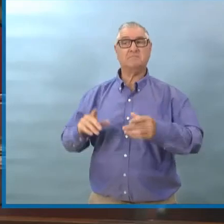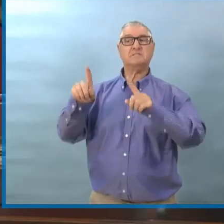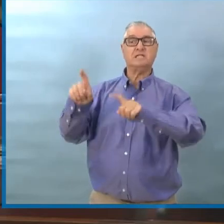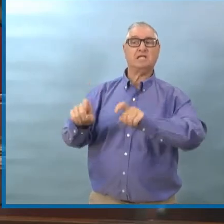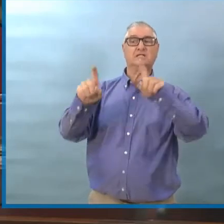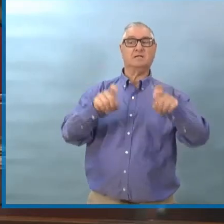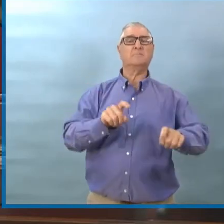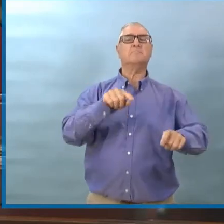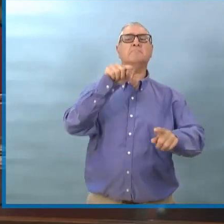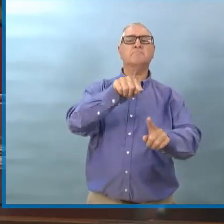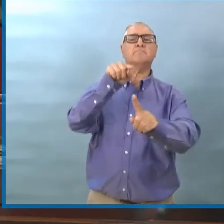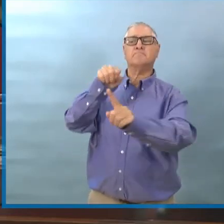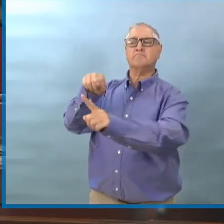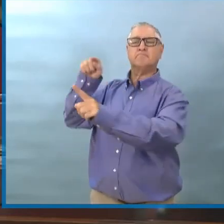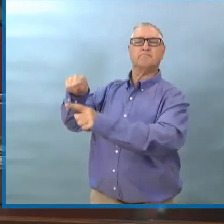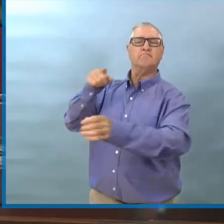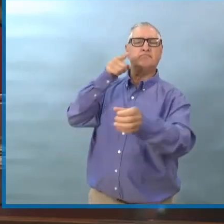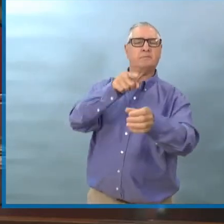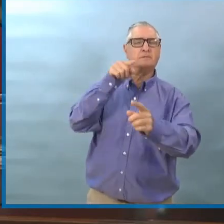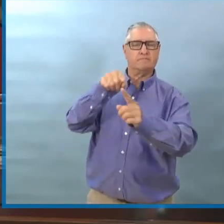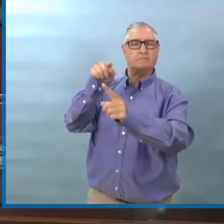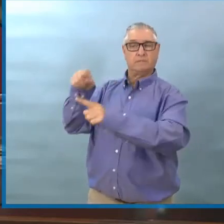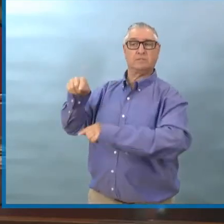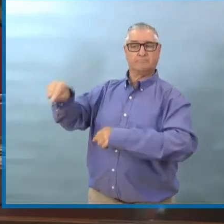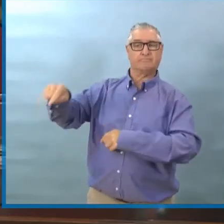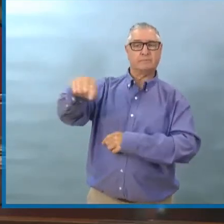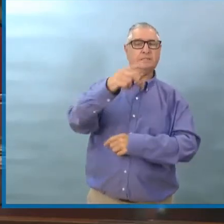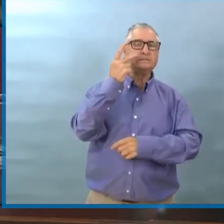les différentes collectivités.